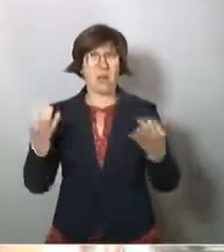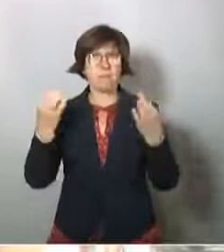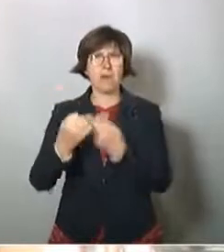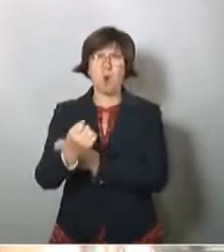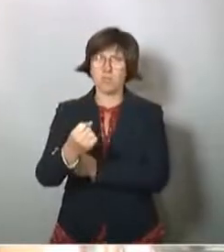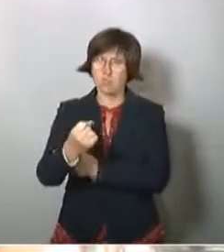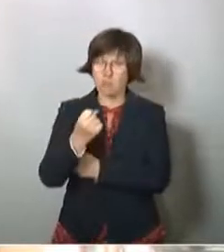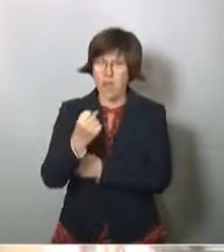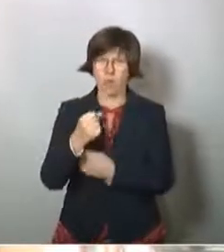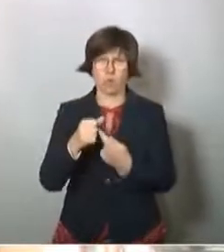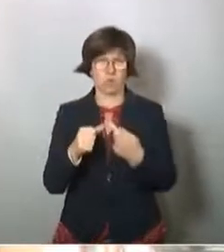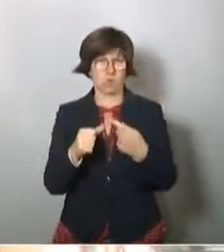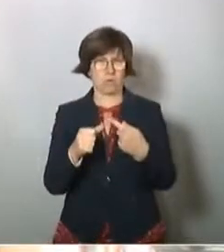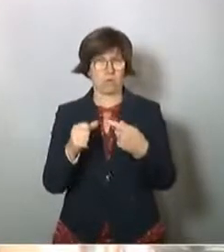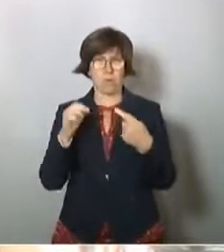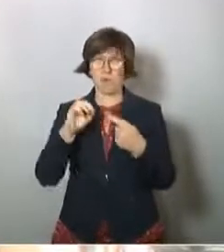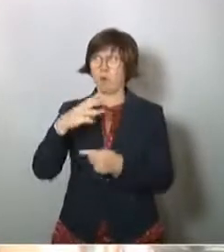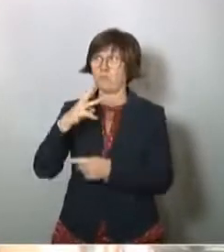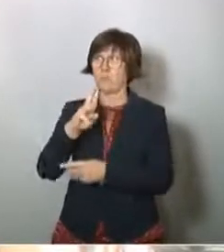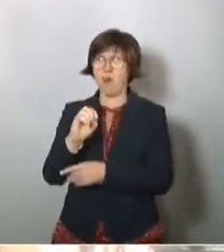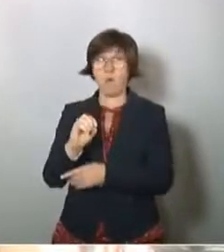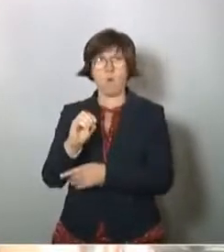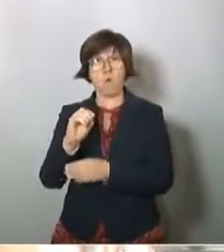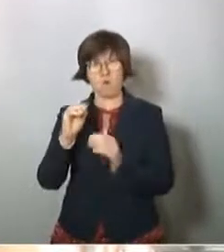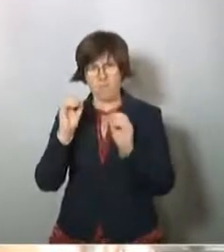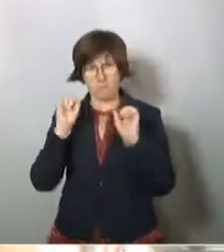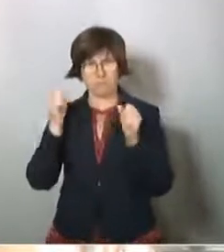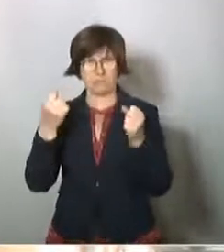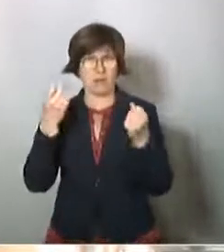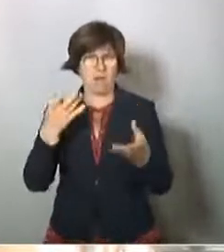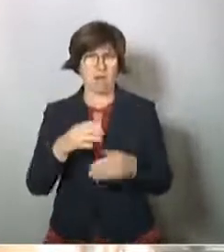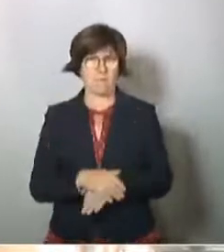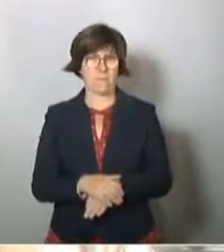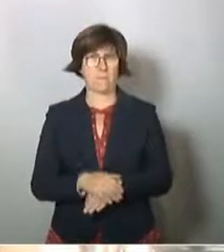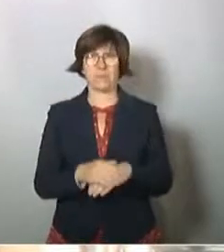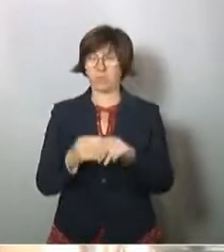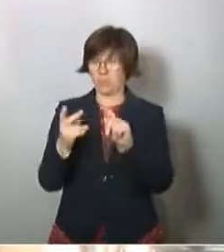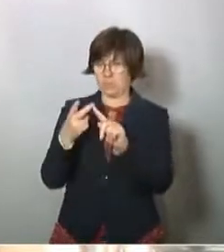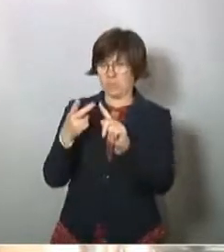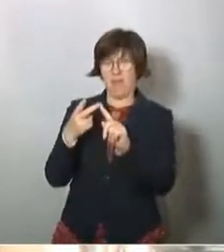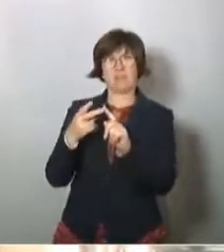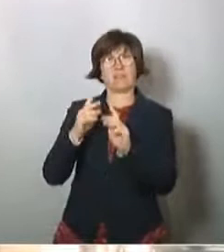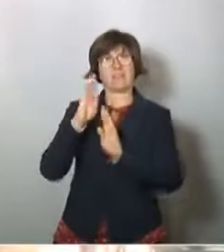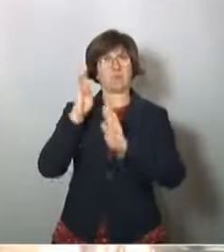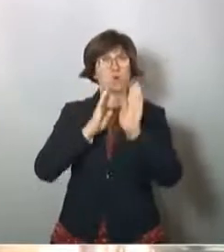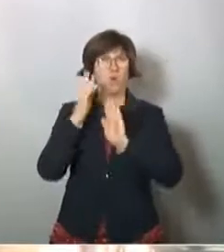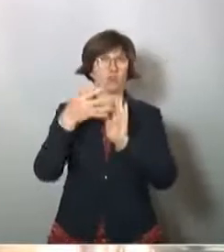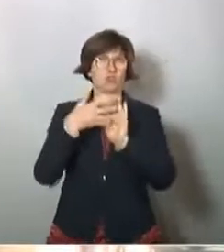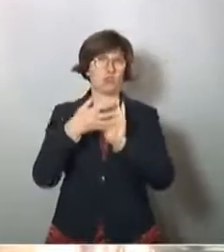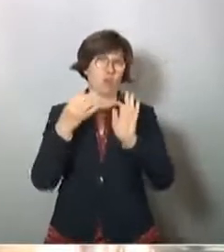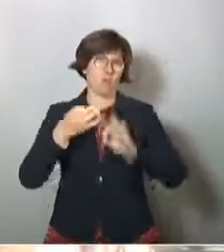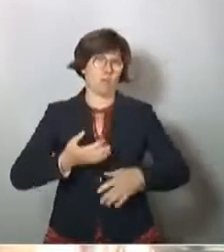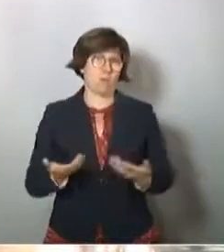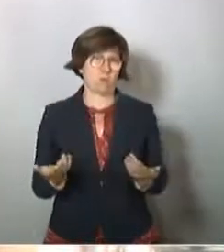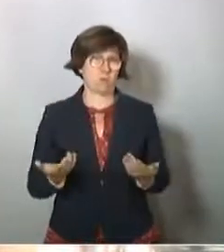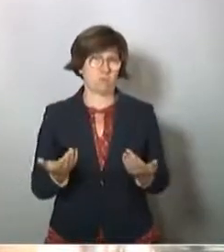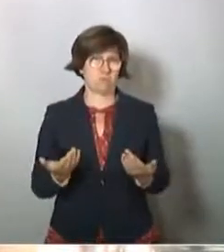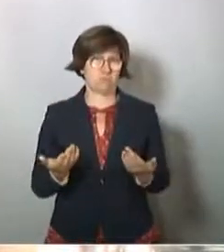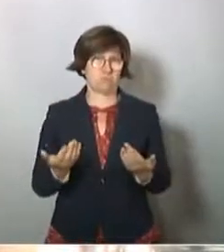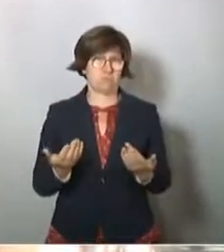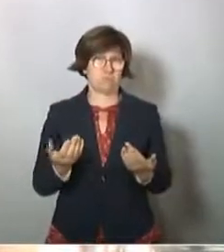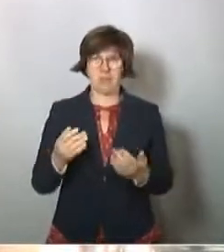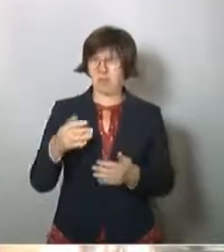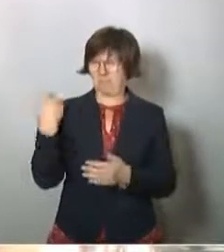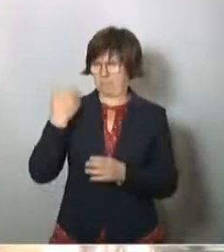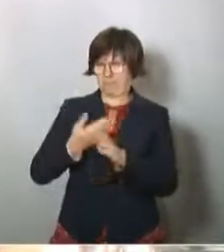Stärkung auch der WHO und gleichzeitig eine demokratische Kontrolle. Es ist bisher so,